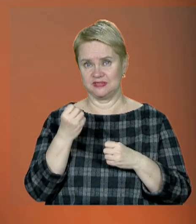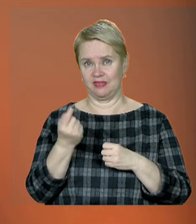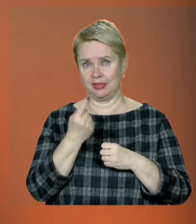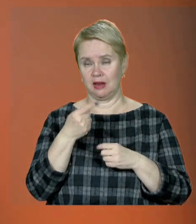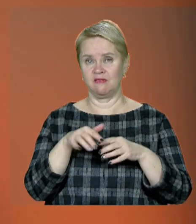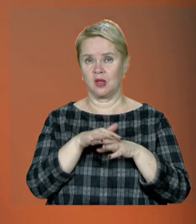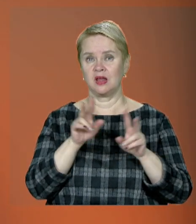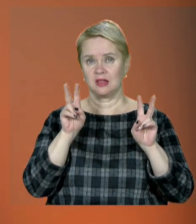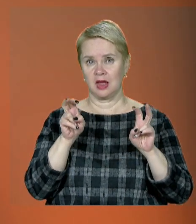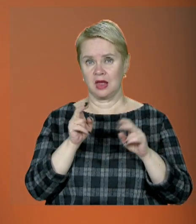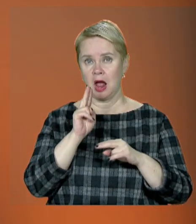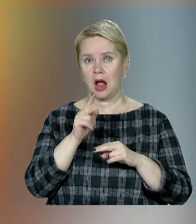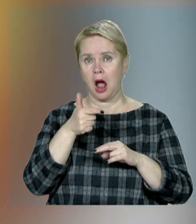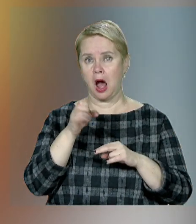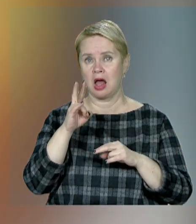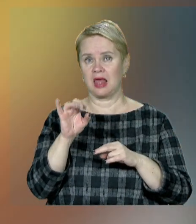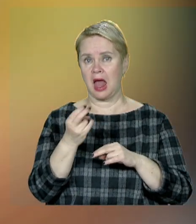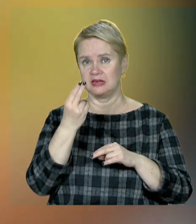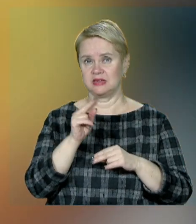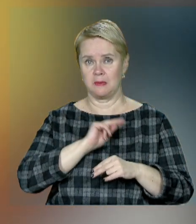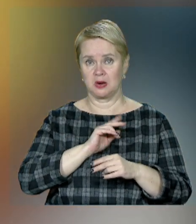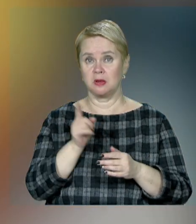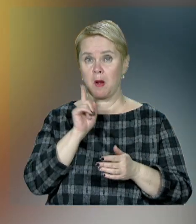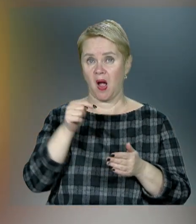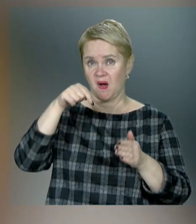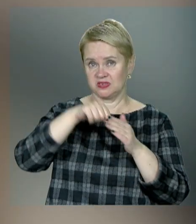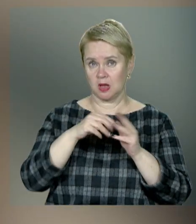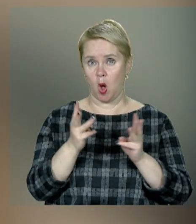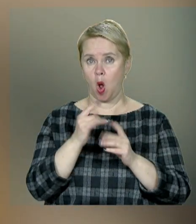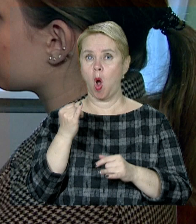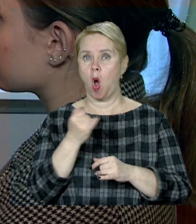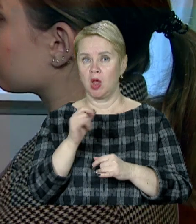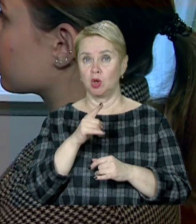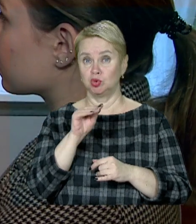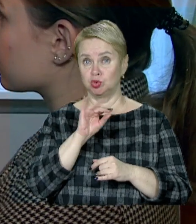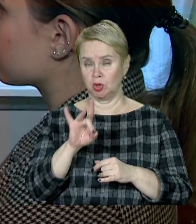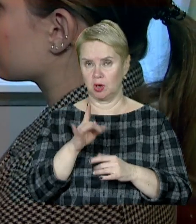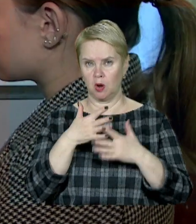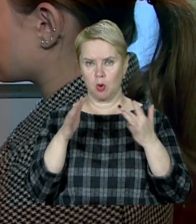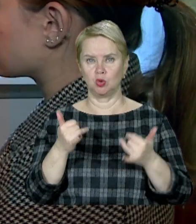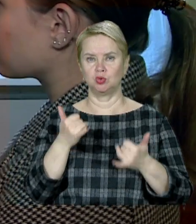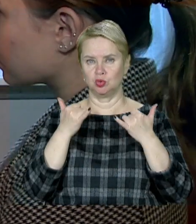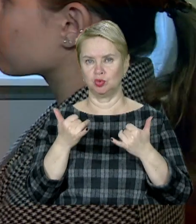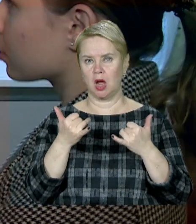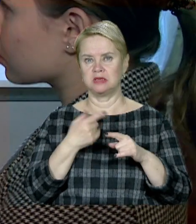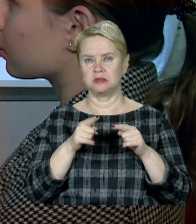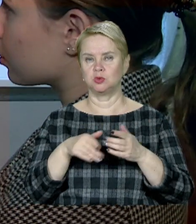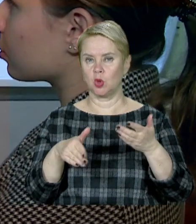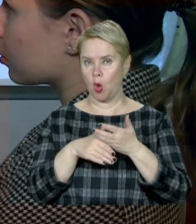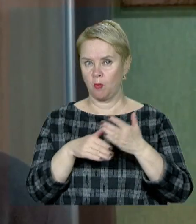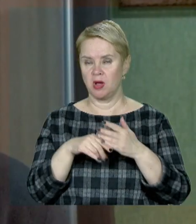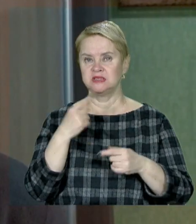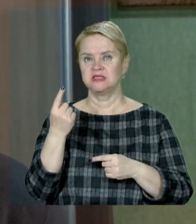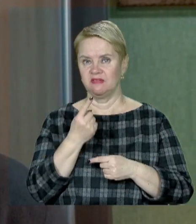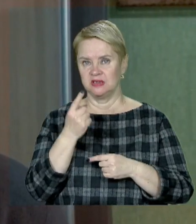В народі його називають каганець, який працює, доки всередині горить олія або жир. Більш сучасну версію за допомогою